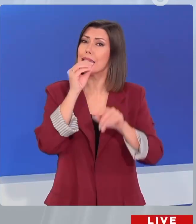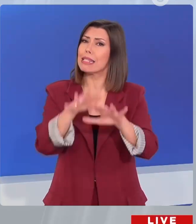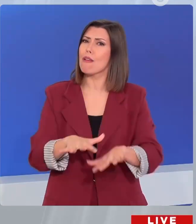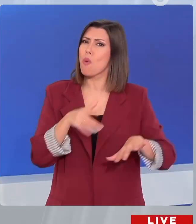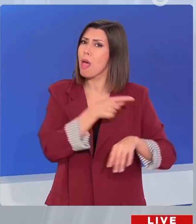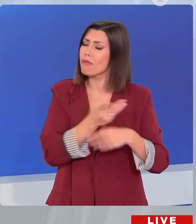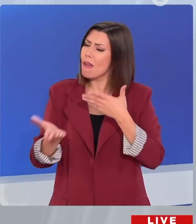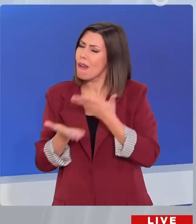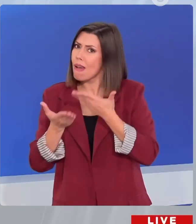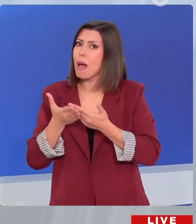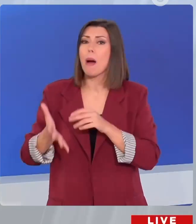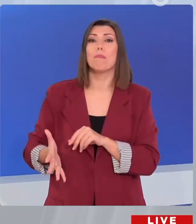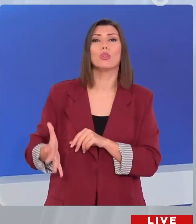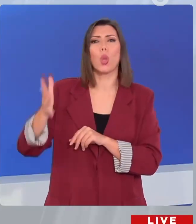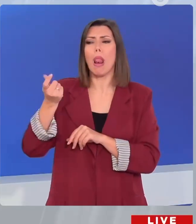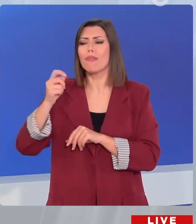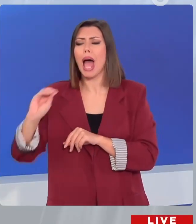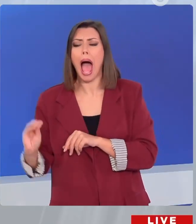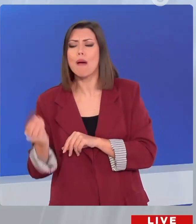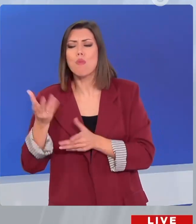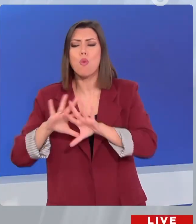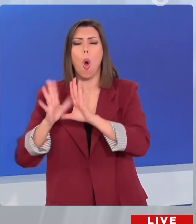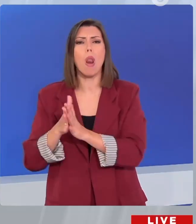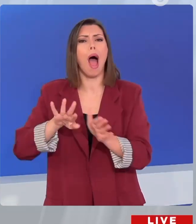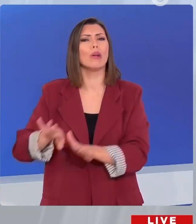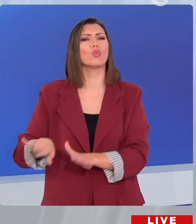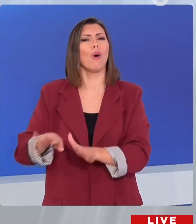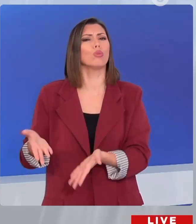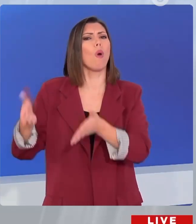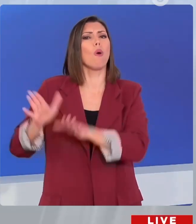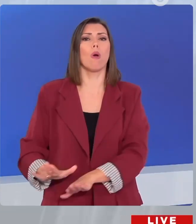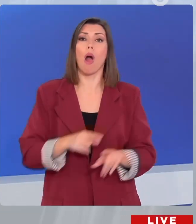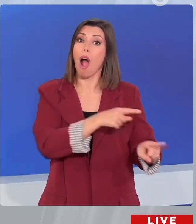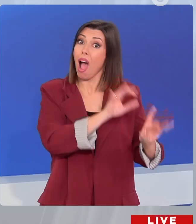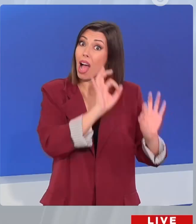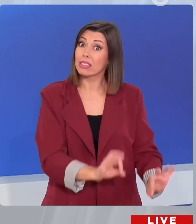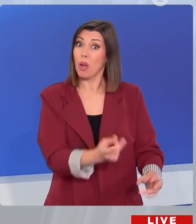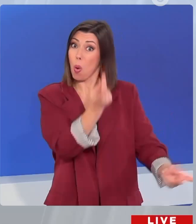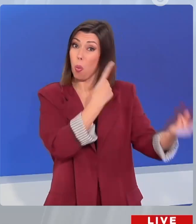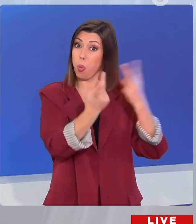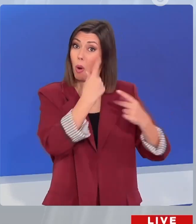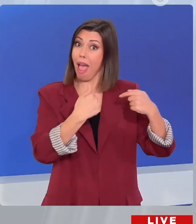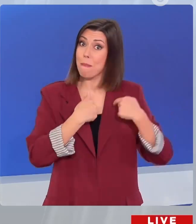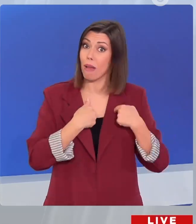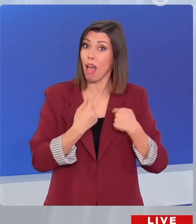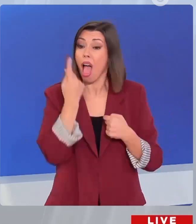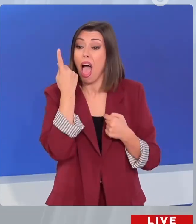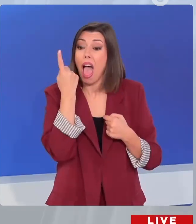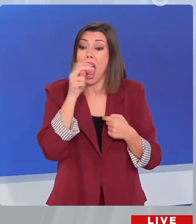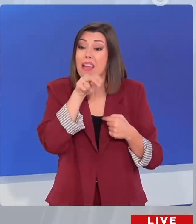Κυριάκου Μητσοτάκη θέλουν να γίνουν δικαστές για έναν άνθρωπο που δεν έχει βγάλει ούτε ένα ευρώ, ούτε ένα δολάριο παράνομα.